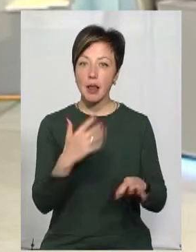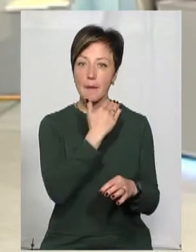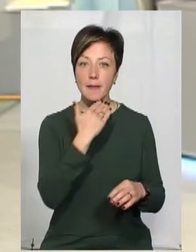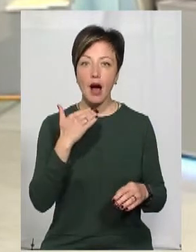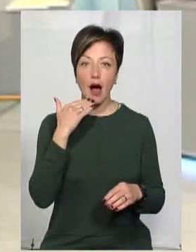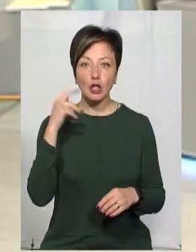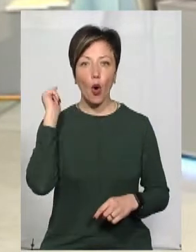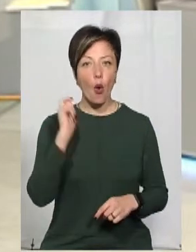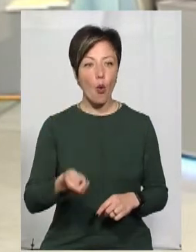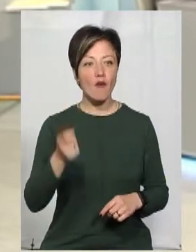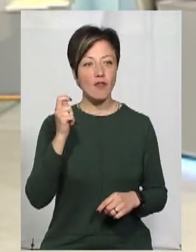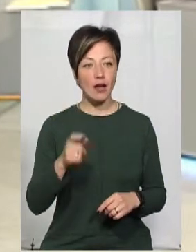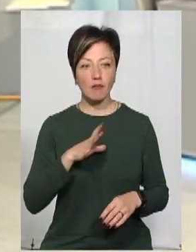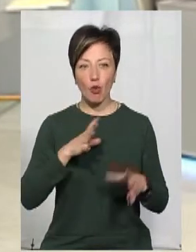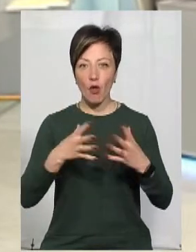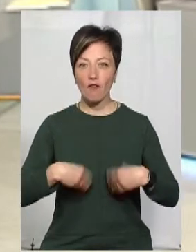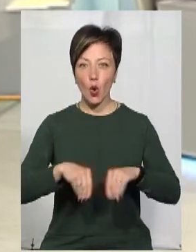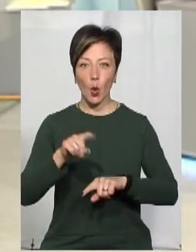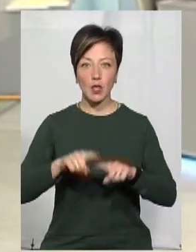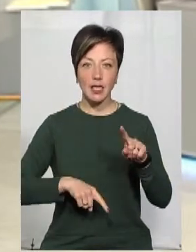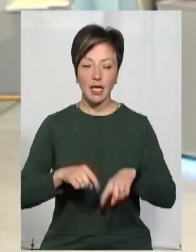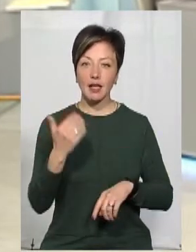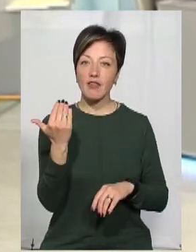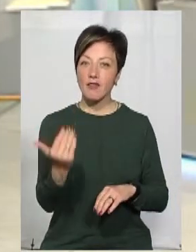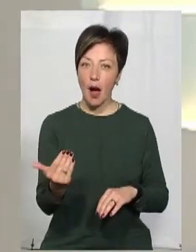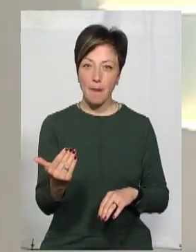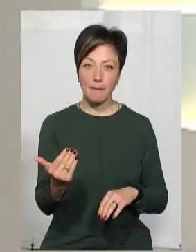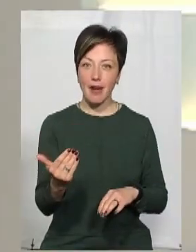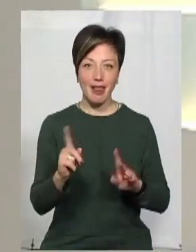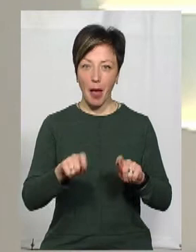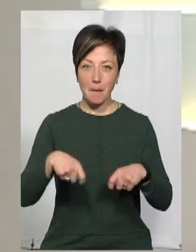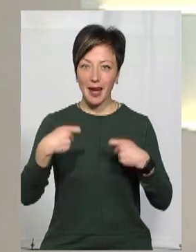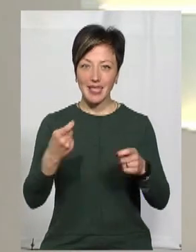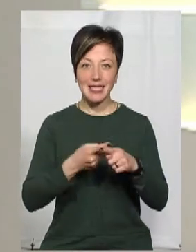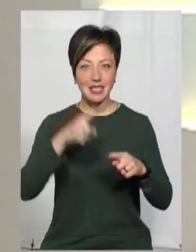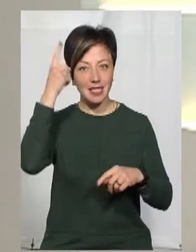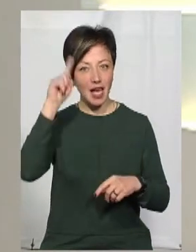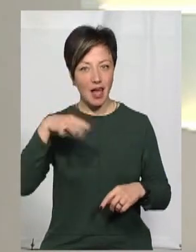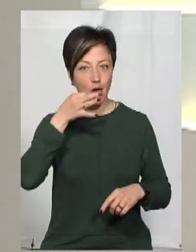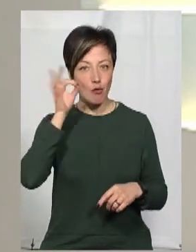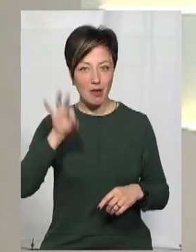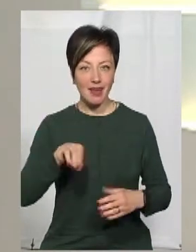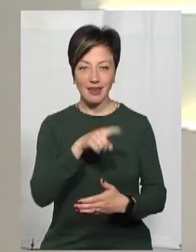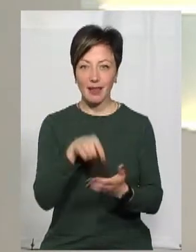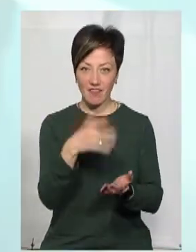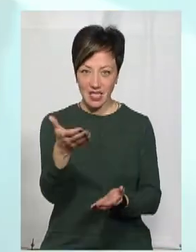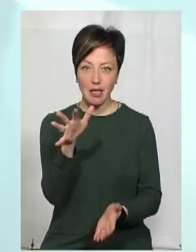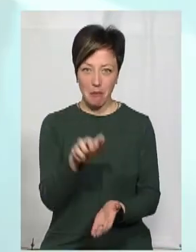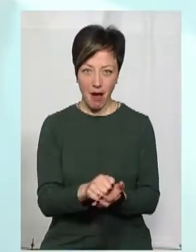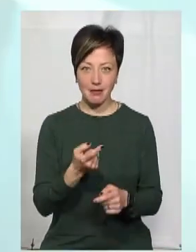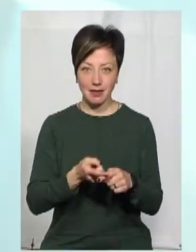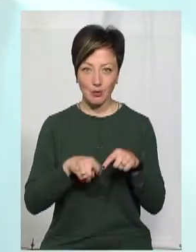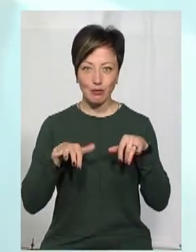багато ковалів було в родині, а вам не передалися ці знання і вміння? Займаєтеся